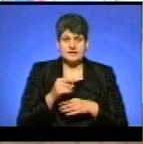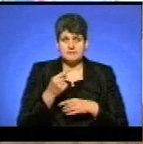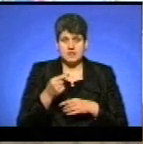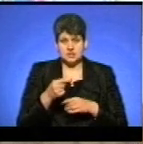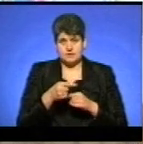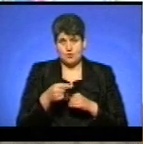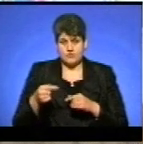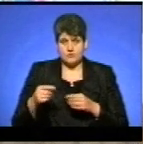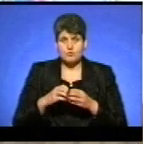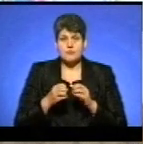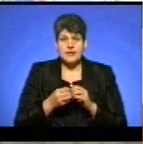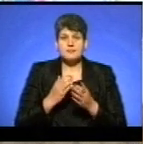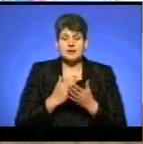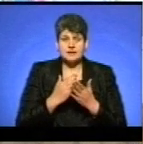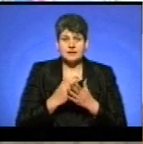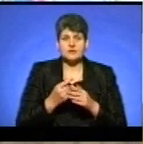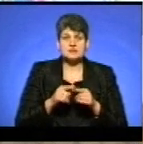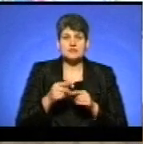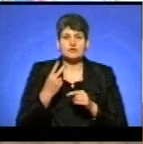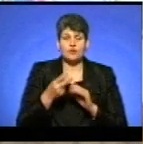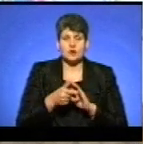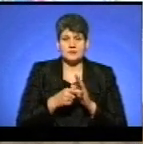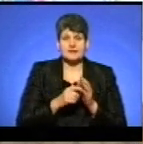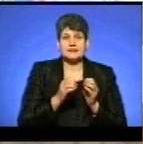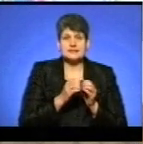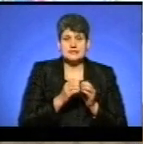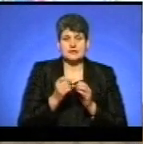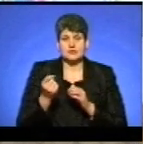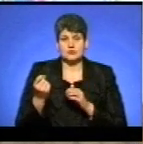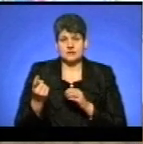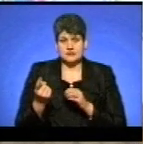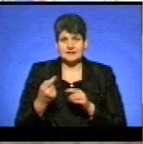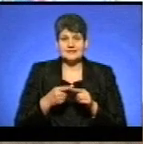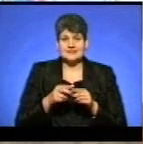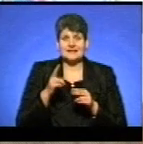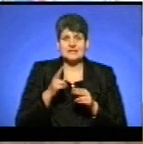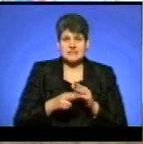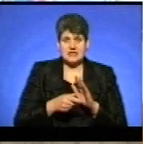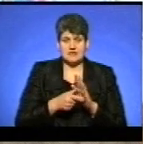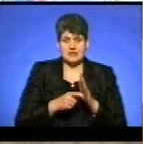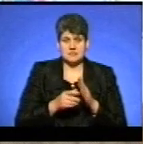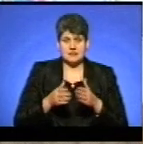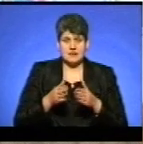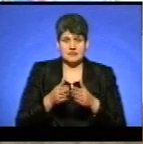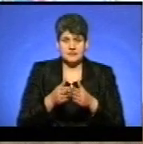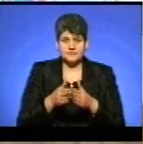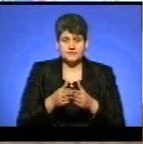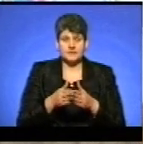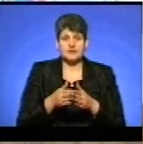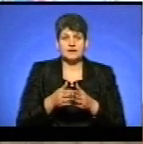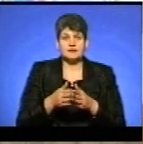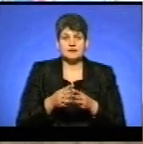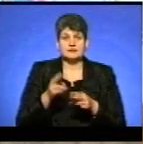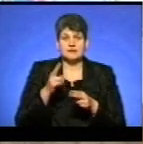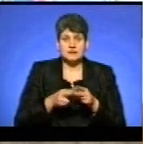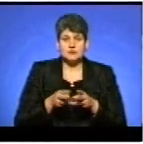Проблема, власне, є в цих двох кабінетах. 10 і 11 – це кінцеві кабінети, гілки опалення і,